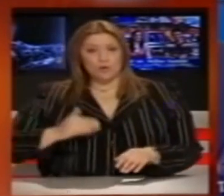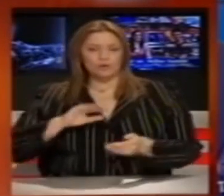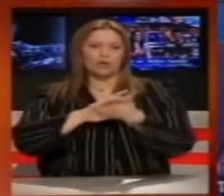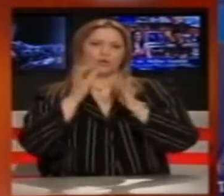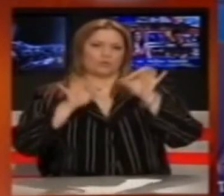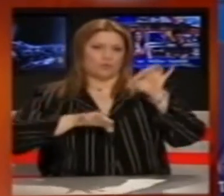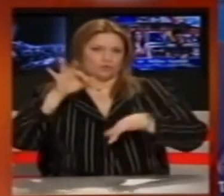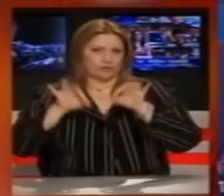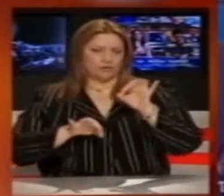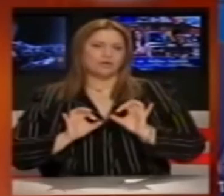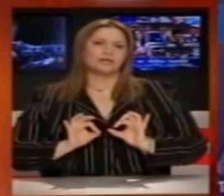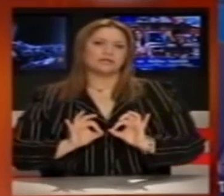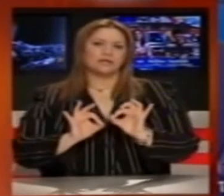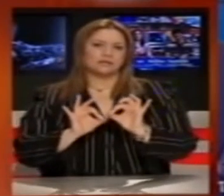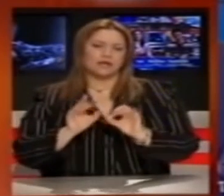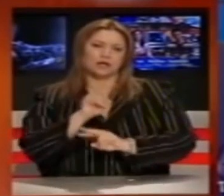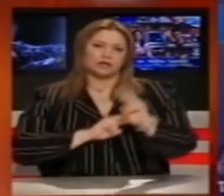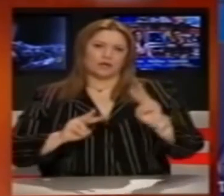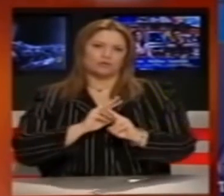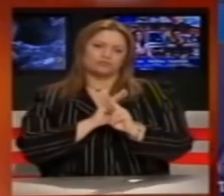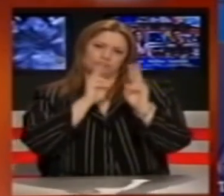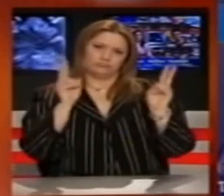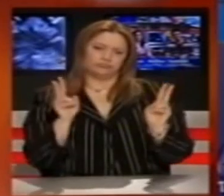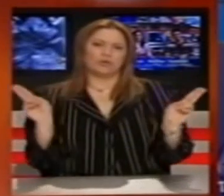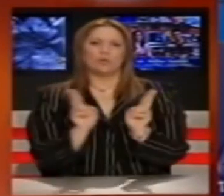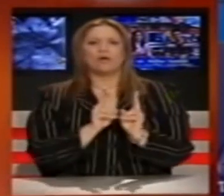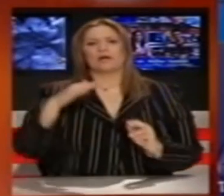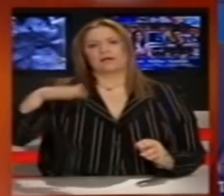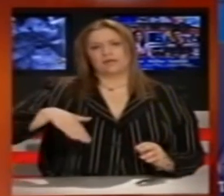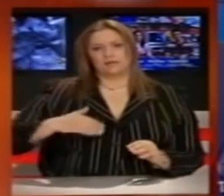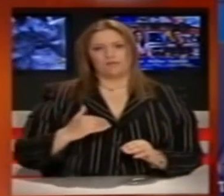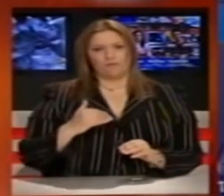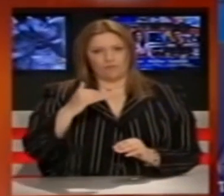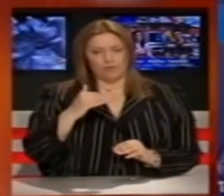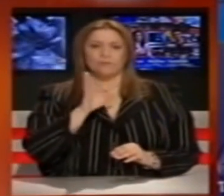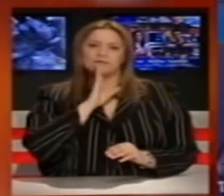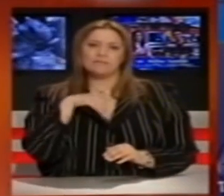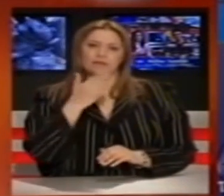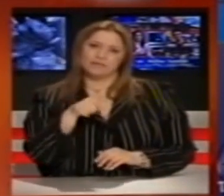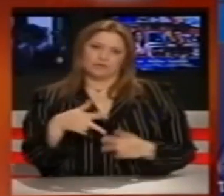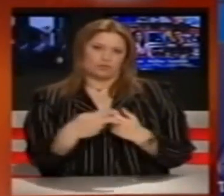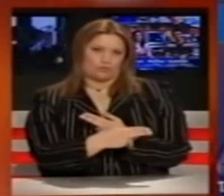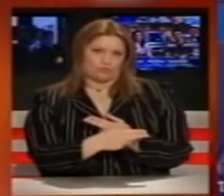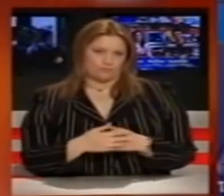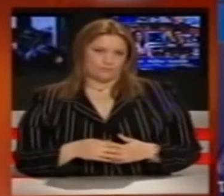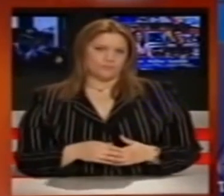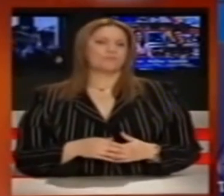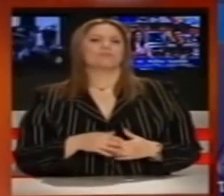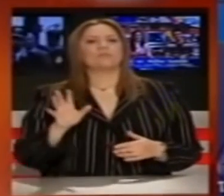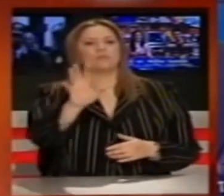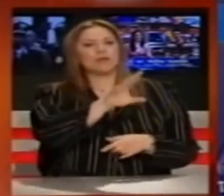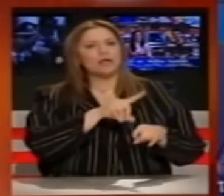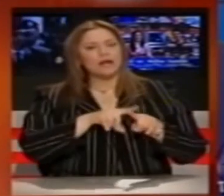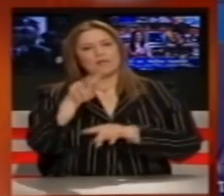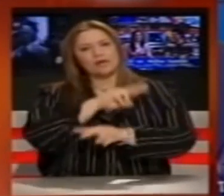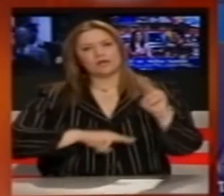χιονονερο, σταδιακά όμως τα φαινόμενα θα περιοριστούν στη Βόρεια Κρήτη και μετά το μεσημέρι θα σταματήσουν. Στην υπόλοιπη χώρα ο